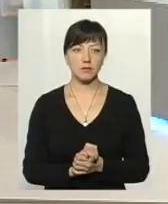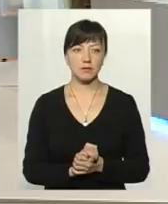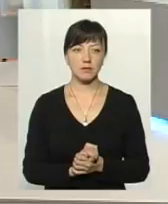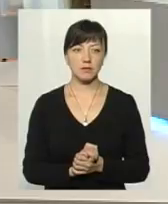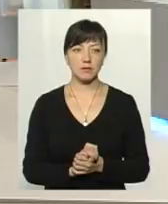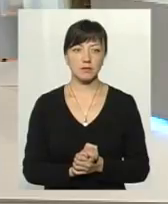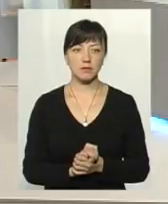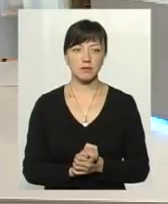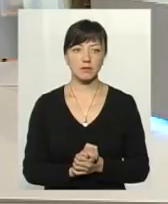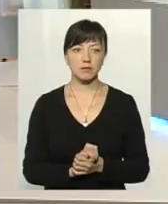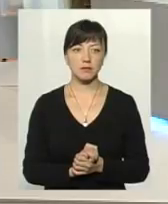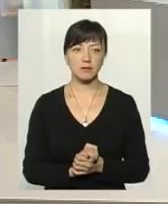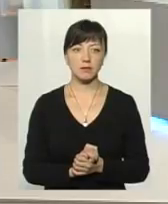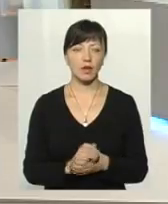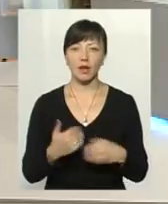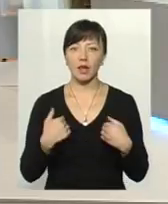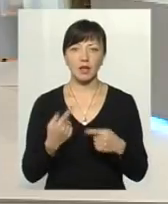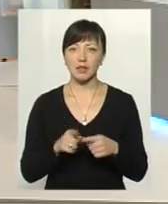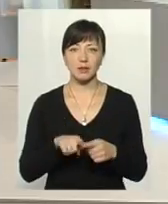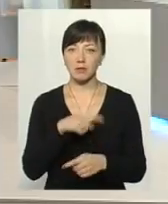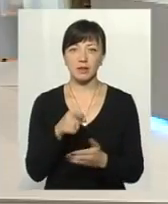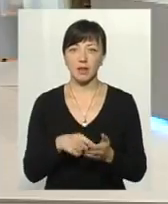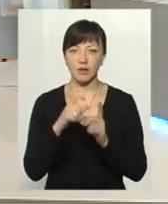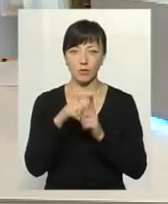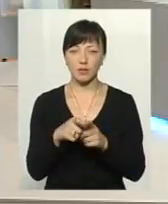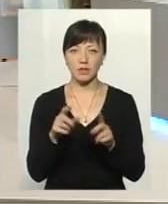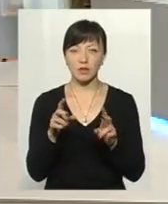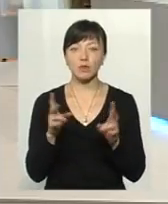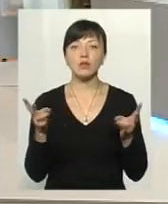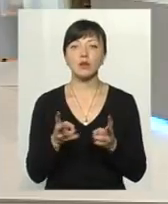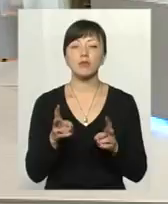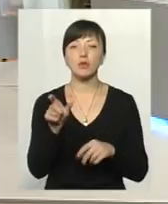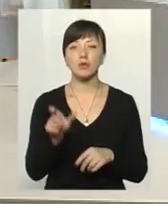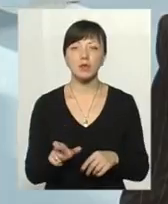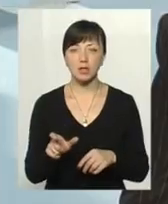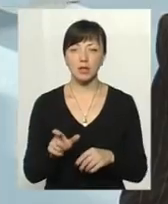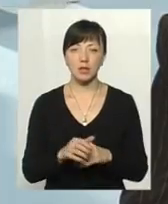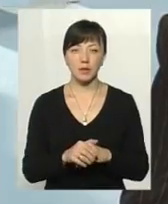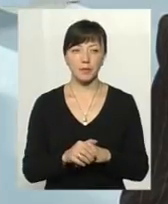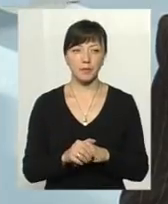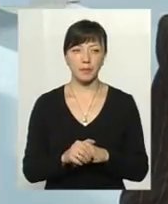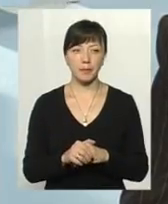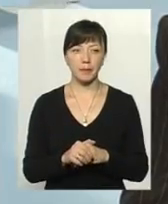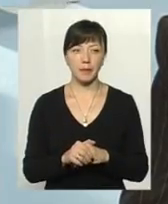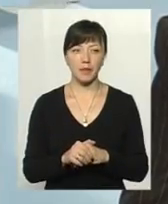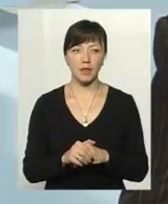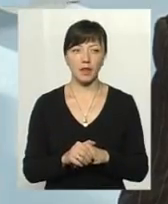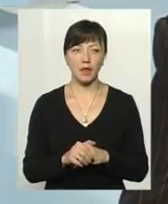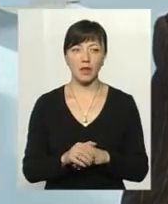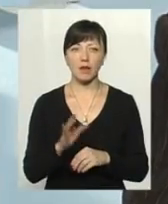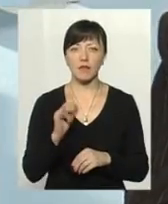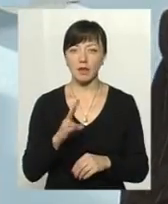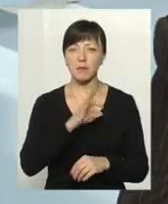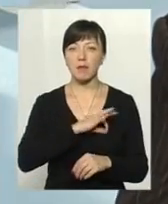це не... Напевно, я на це питання... Ну, от що варто зробити людині щодо Що стосується пенсії? Він польговик, так?